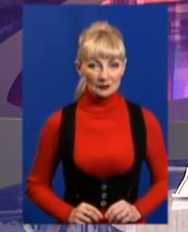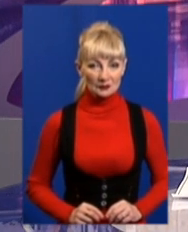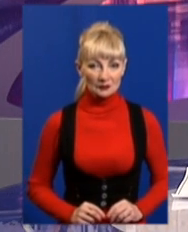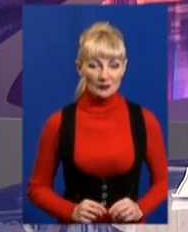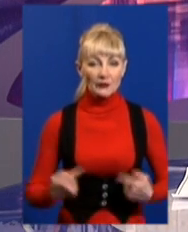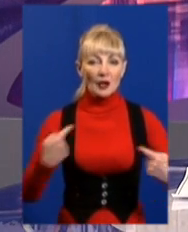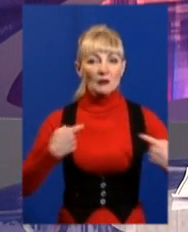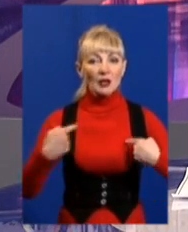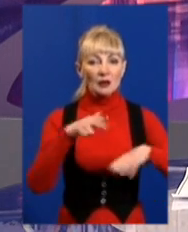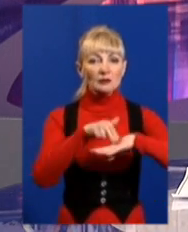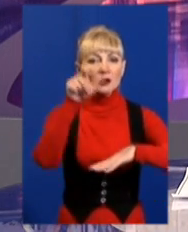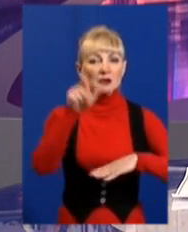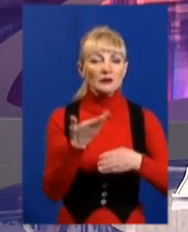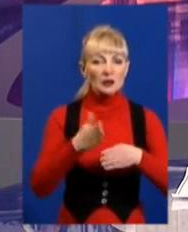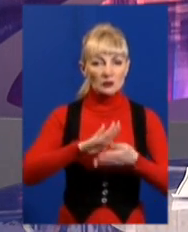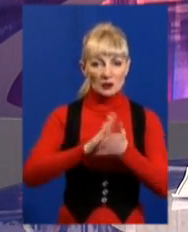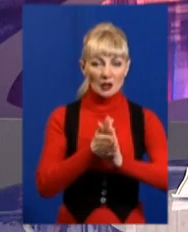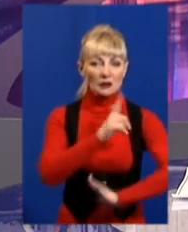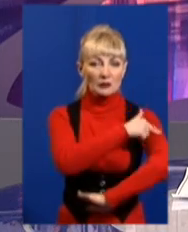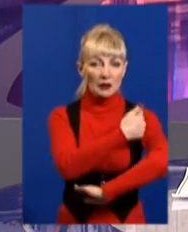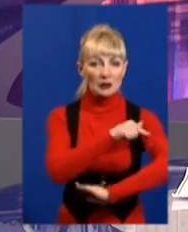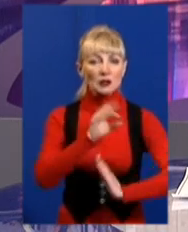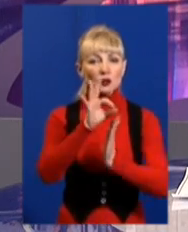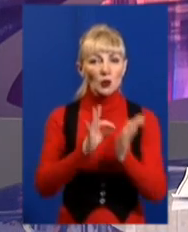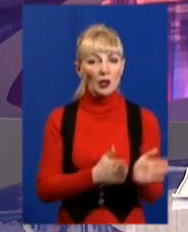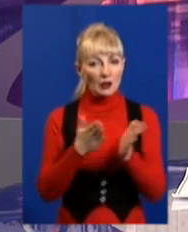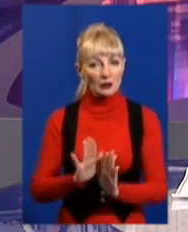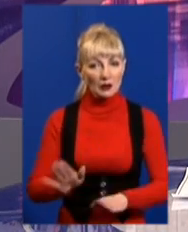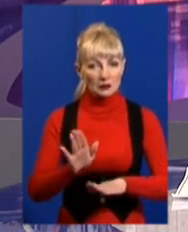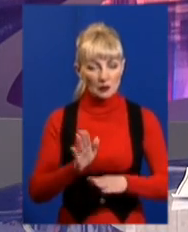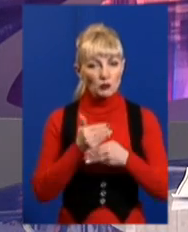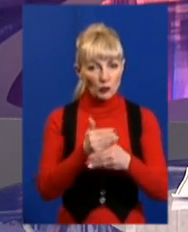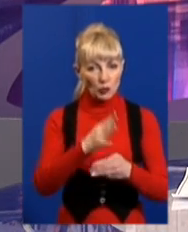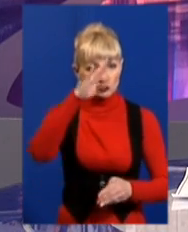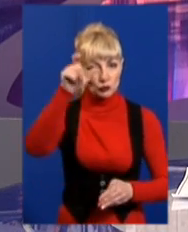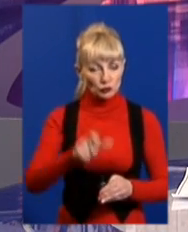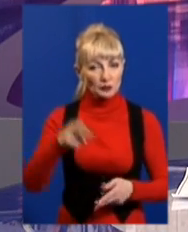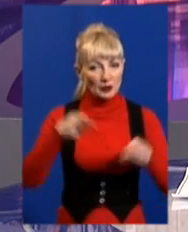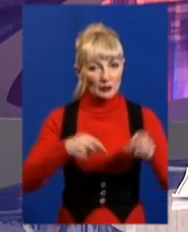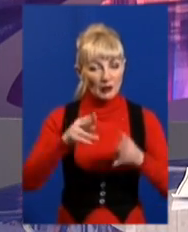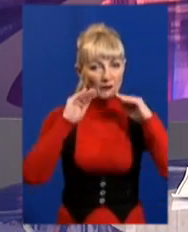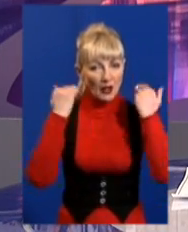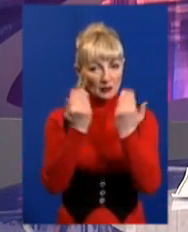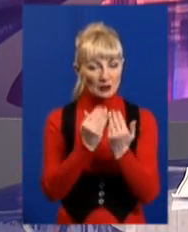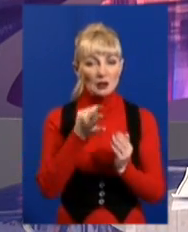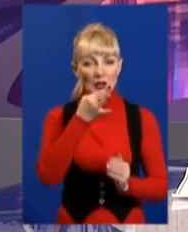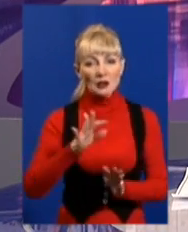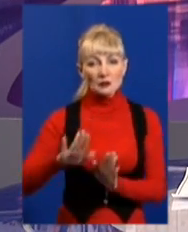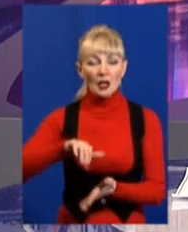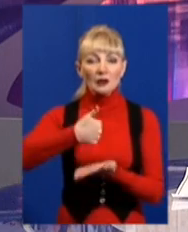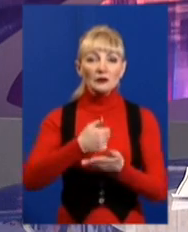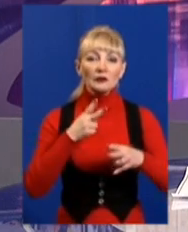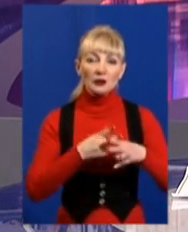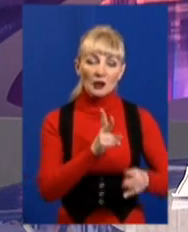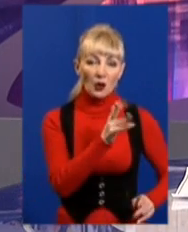Поранений поліцейський у важкому стані у лікарні швидкої допомоги. Чоловікові зробили операцію, він у реанімації, розповів заступник головного